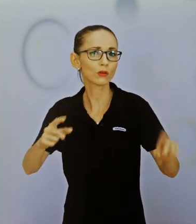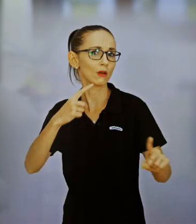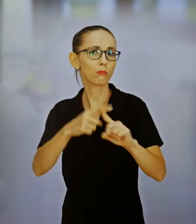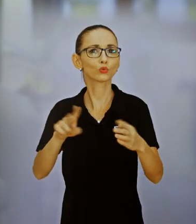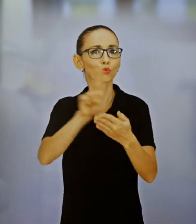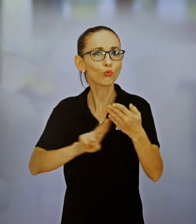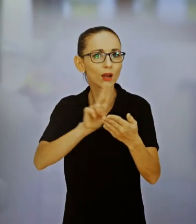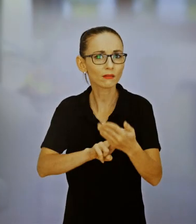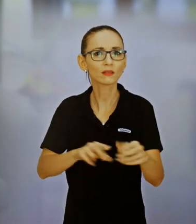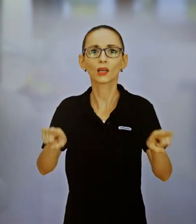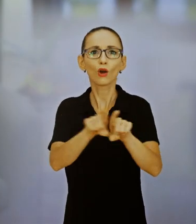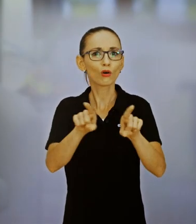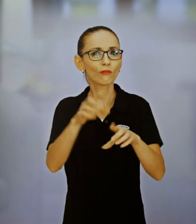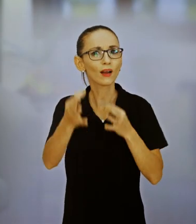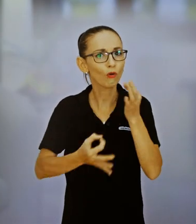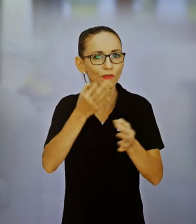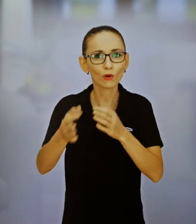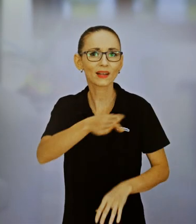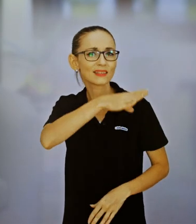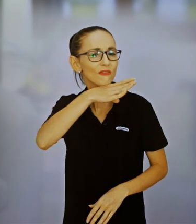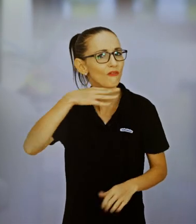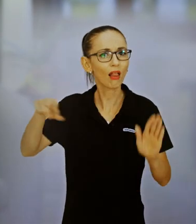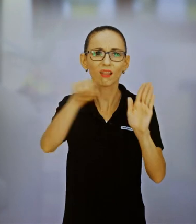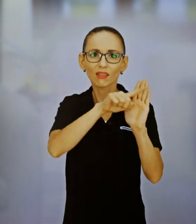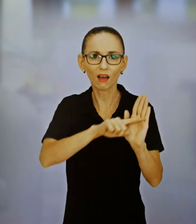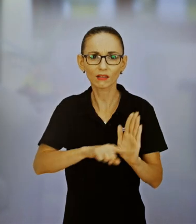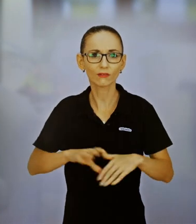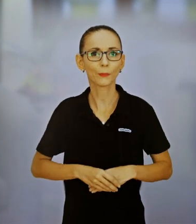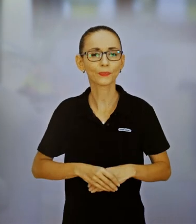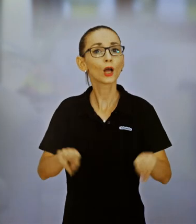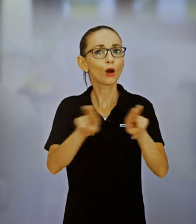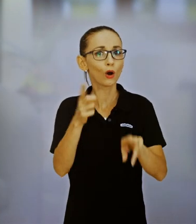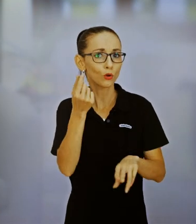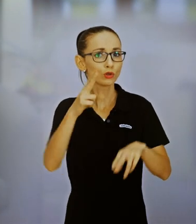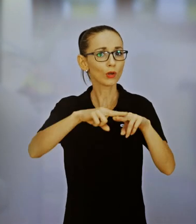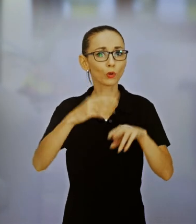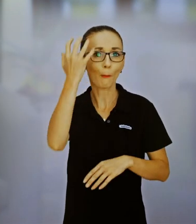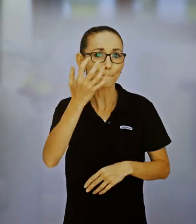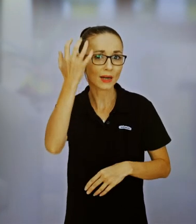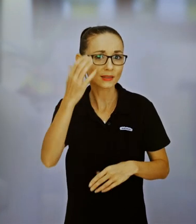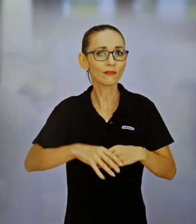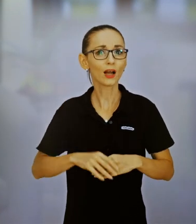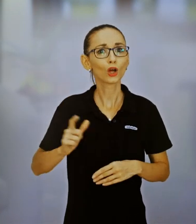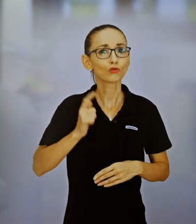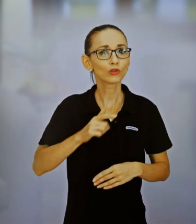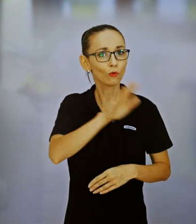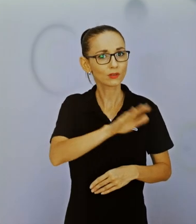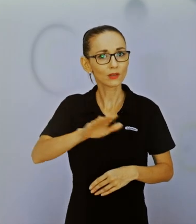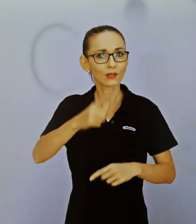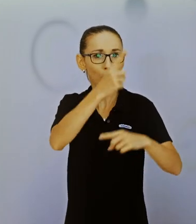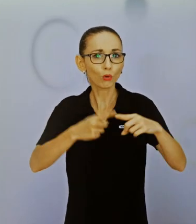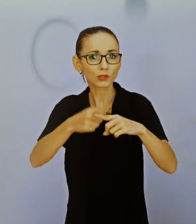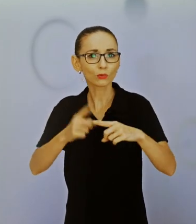rodine. A ďalej sú to možno učiteľia, úradníci a postupne ako keby sa sklada taká mozaika, že